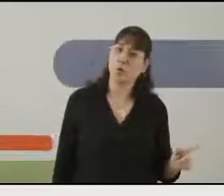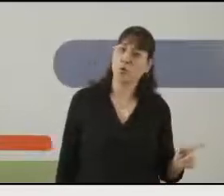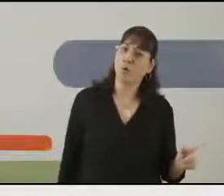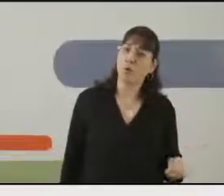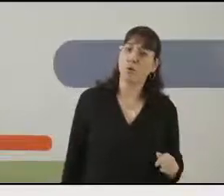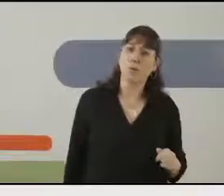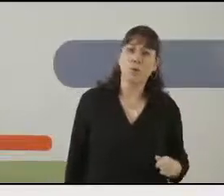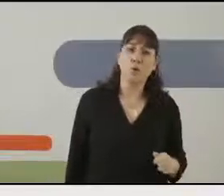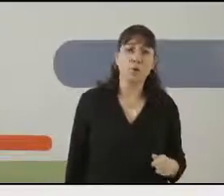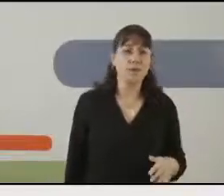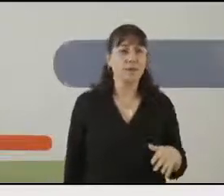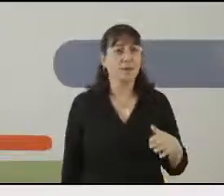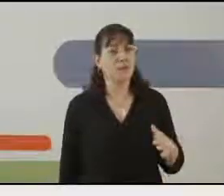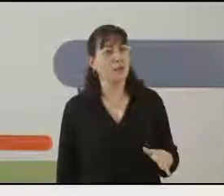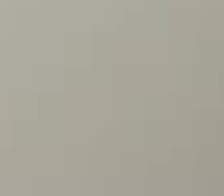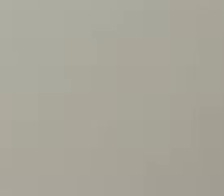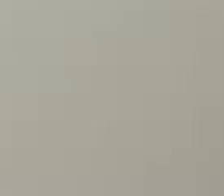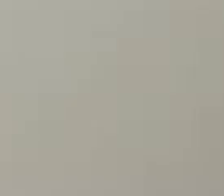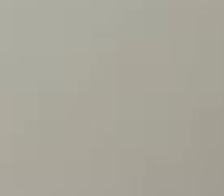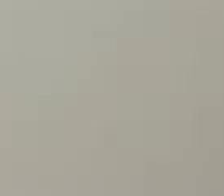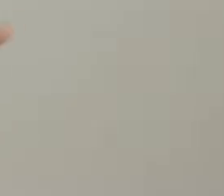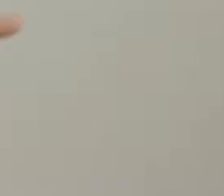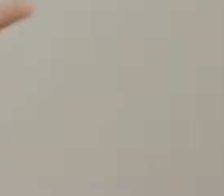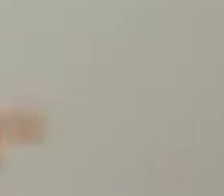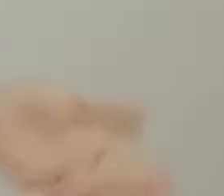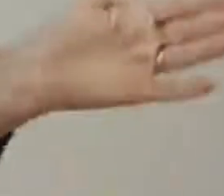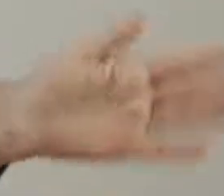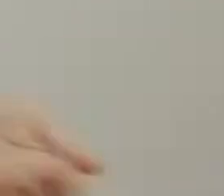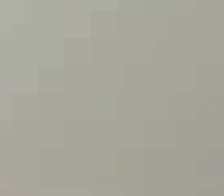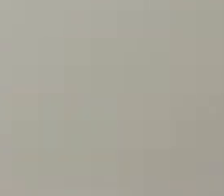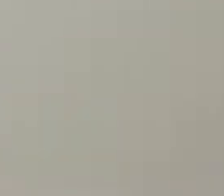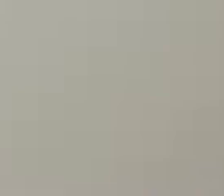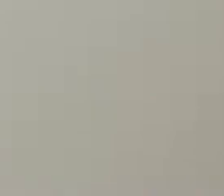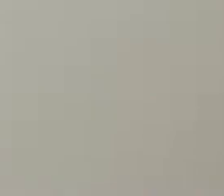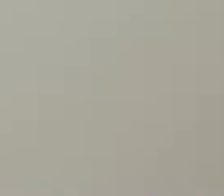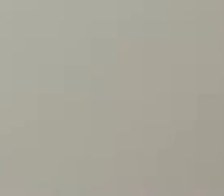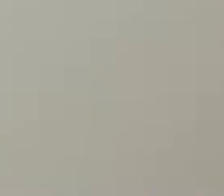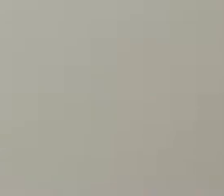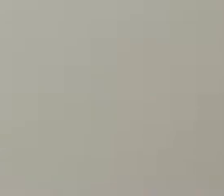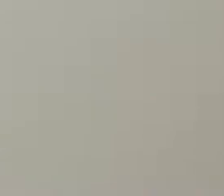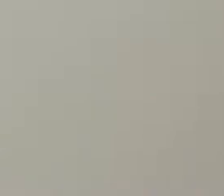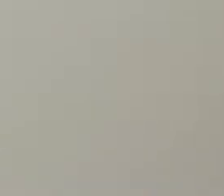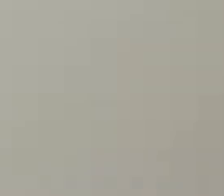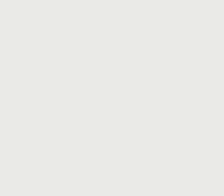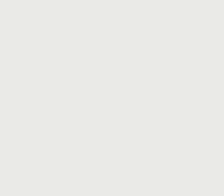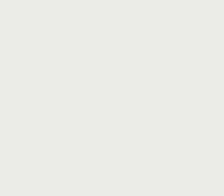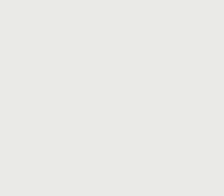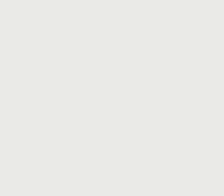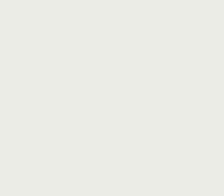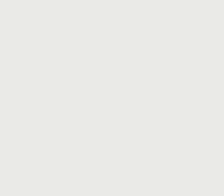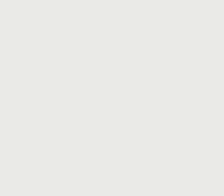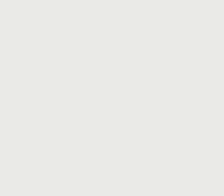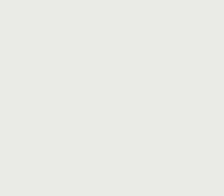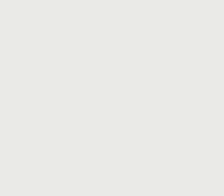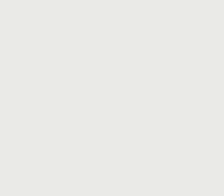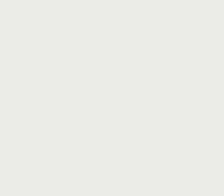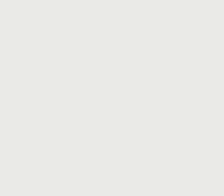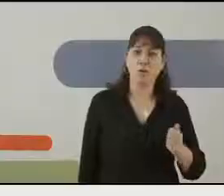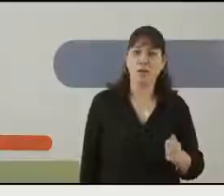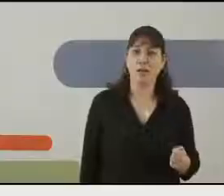-קו, הוא יזמר עד אור הבוקר. אצלי